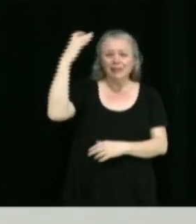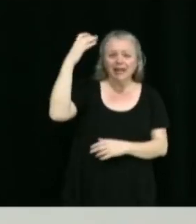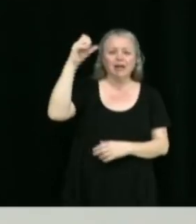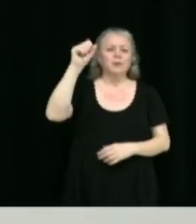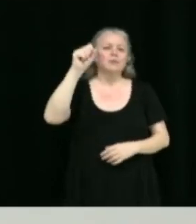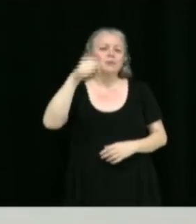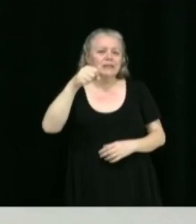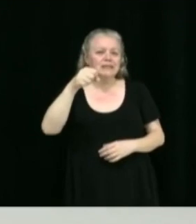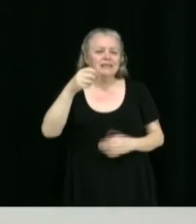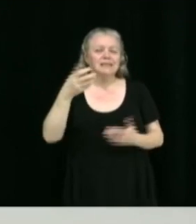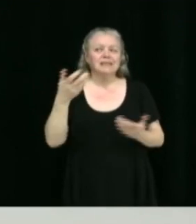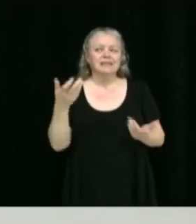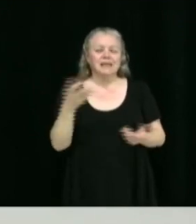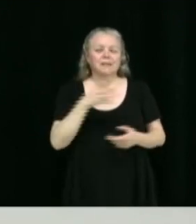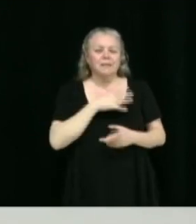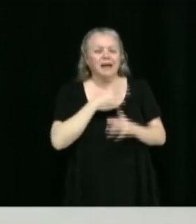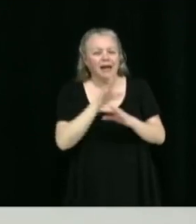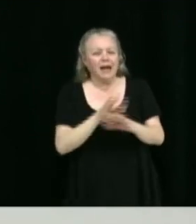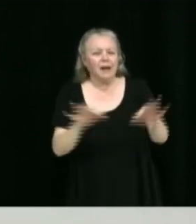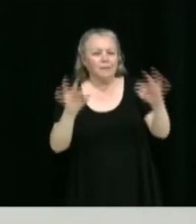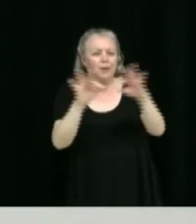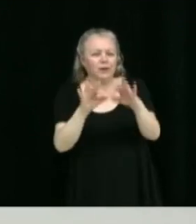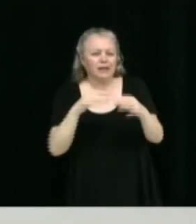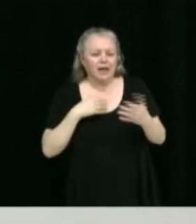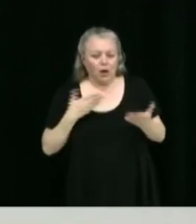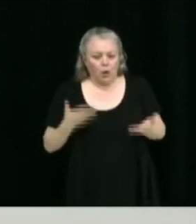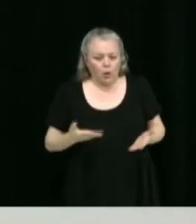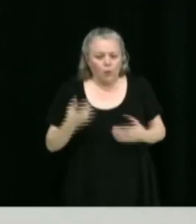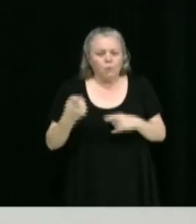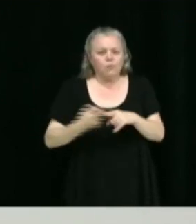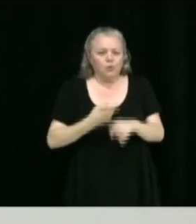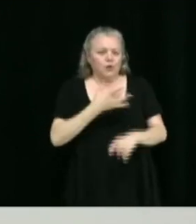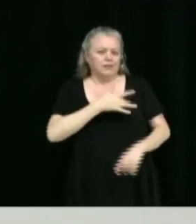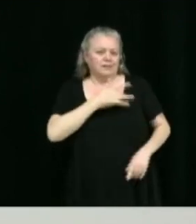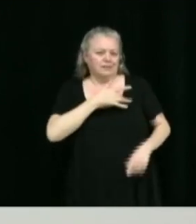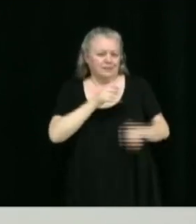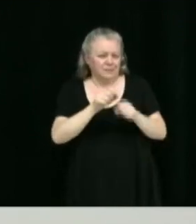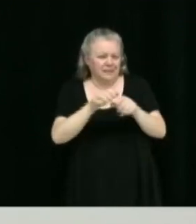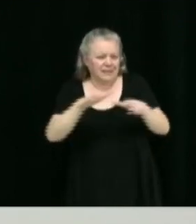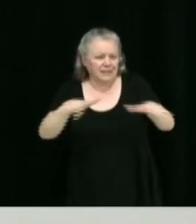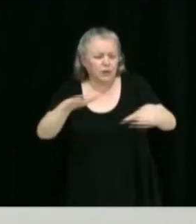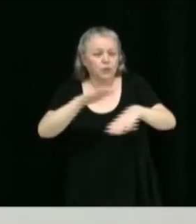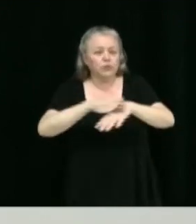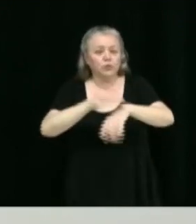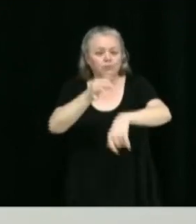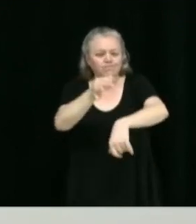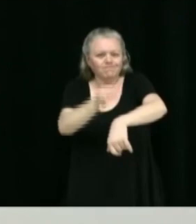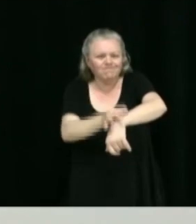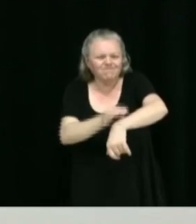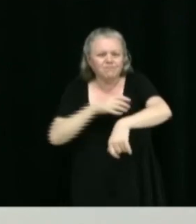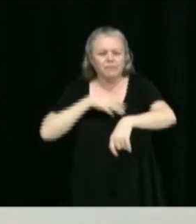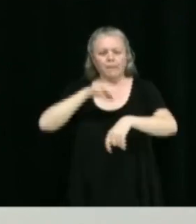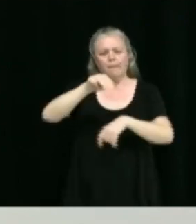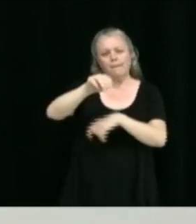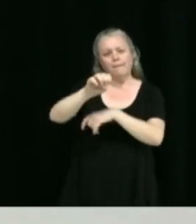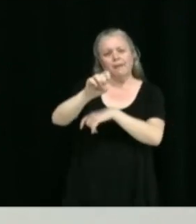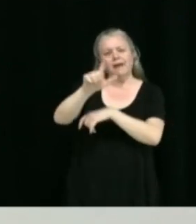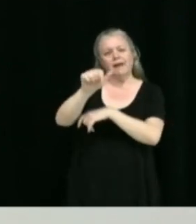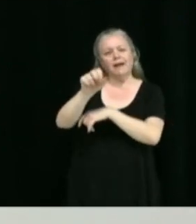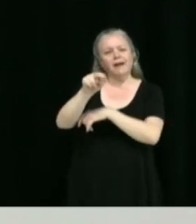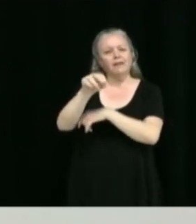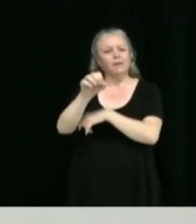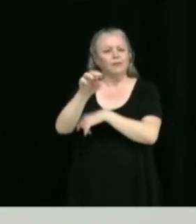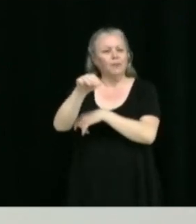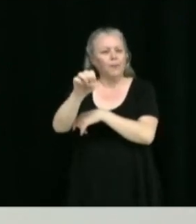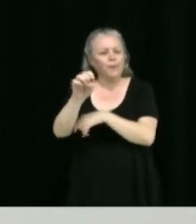l'importance, et on a cru très important, de proclamer le mois de la sensibilisation au mélanome et au cancer de la peau. Comme